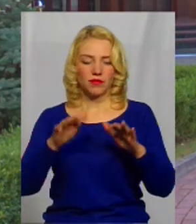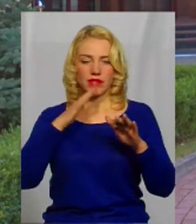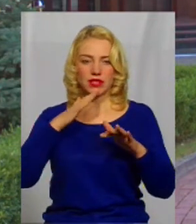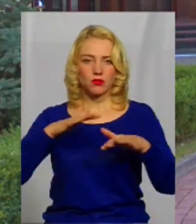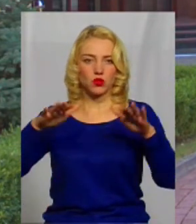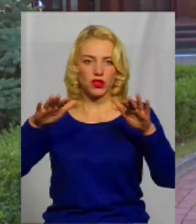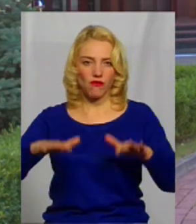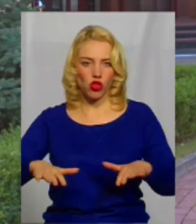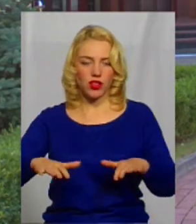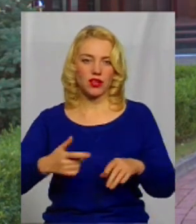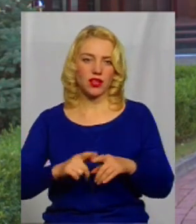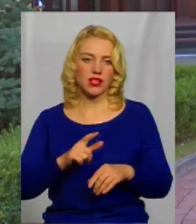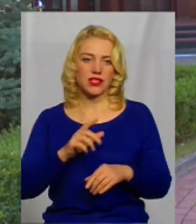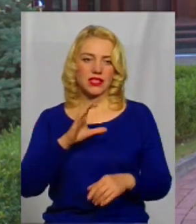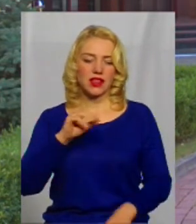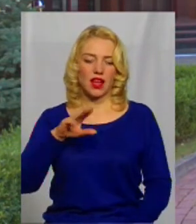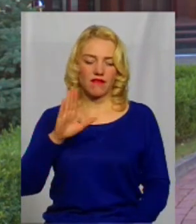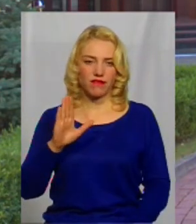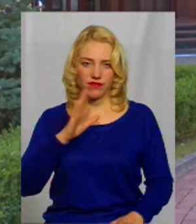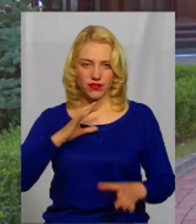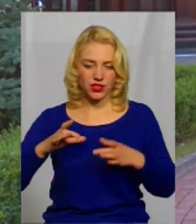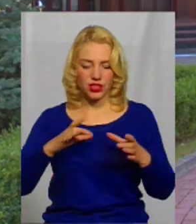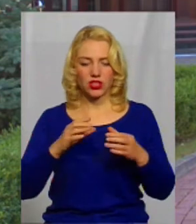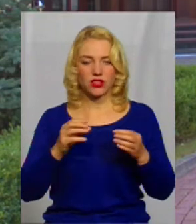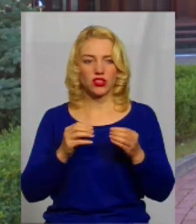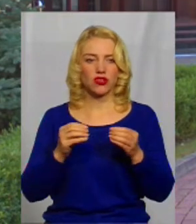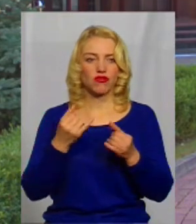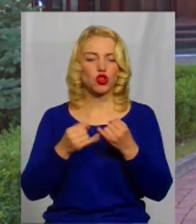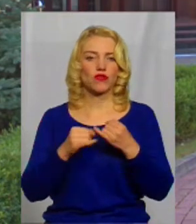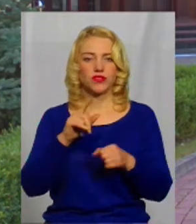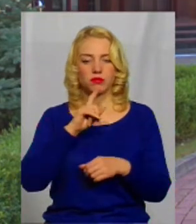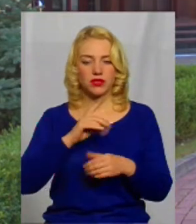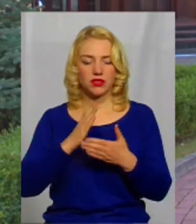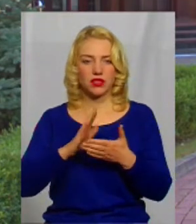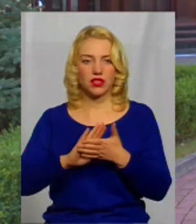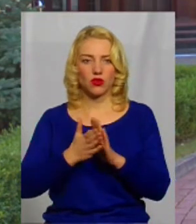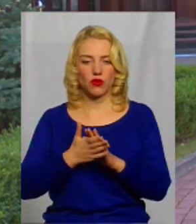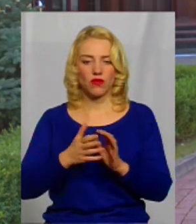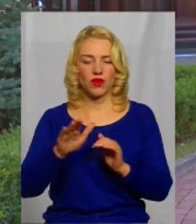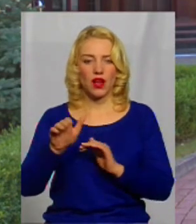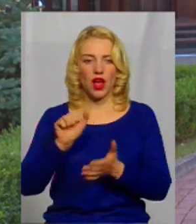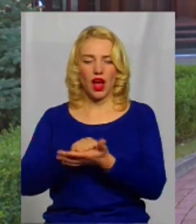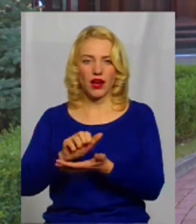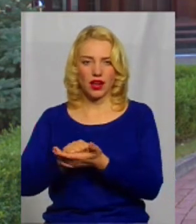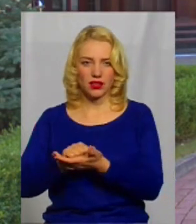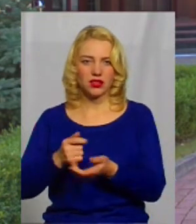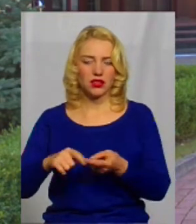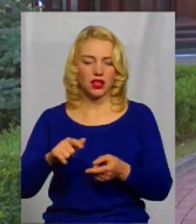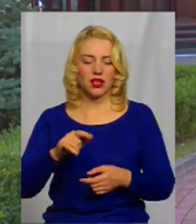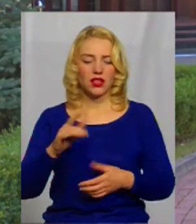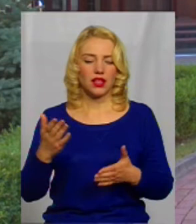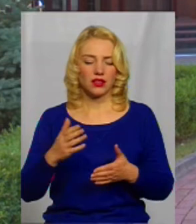ставу з 10 жовтня. Також є діючий договір оренди, який укладений між ПАД Хмельницької Резвоз